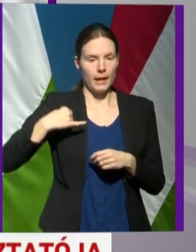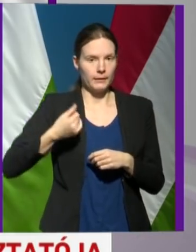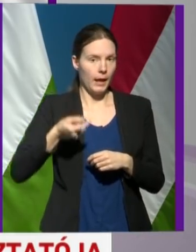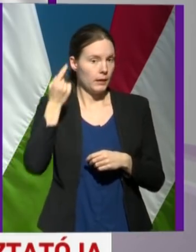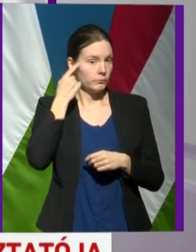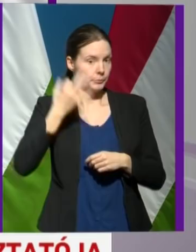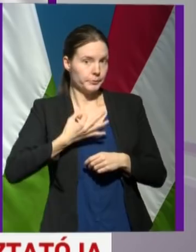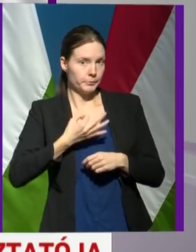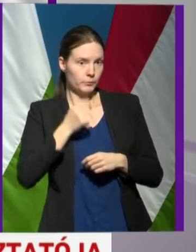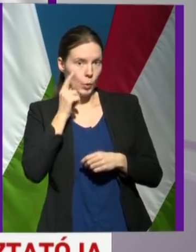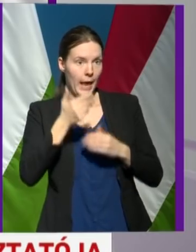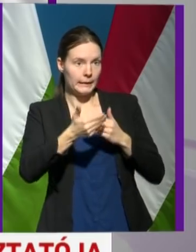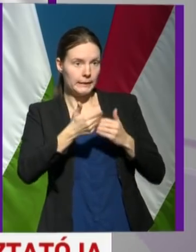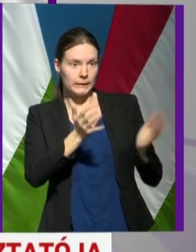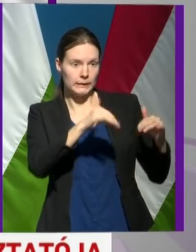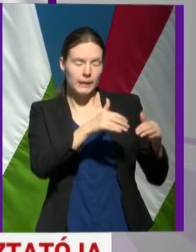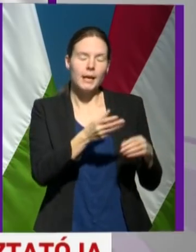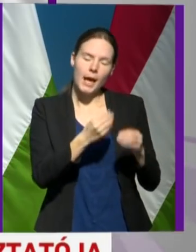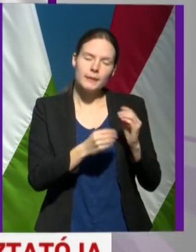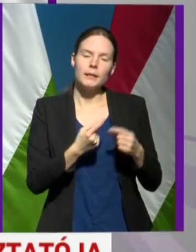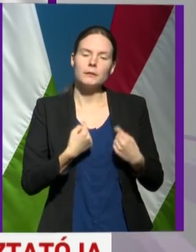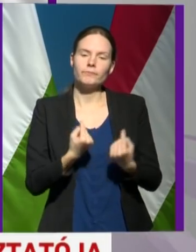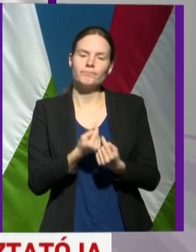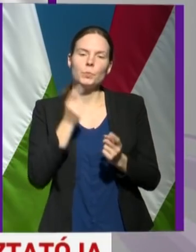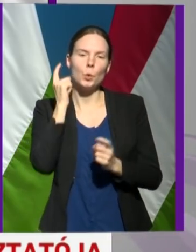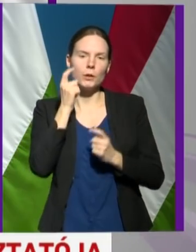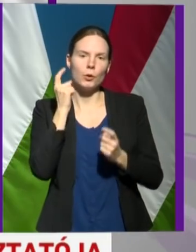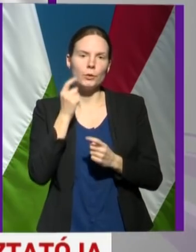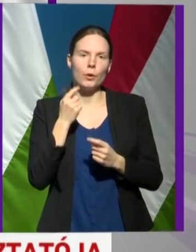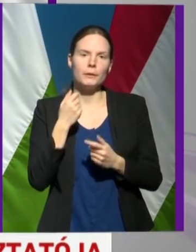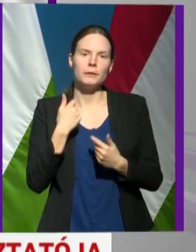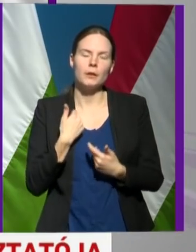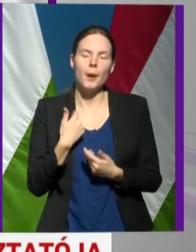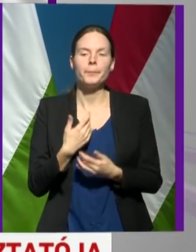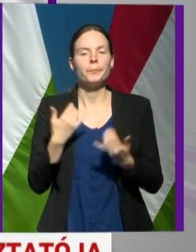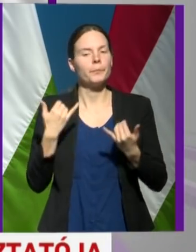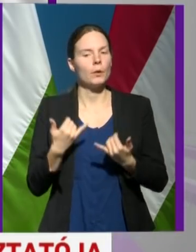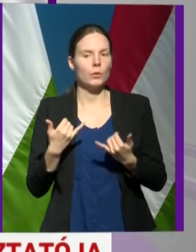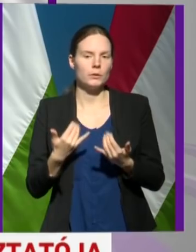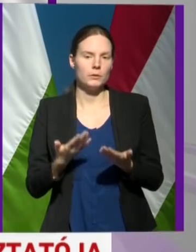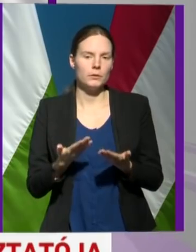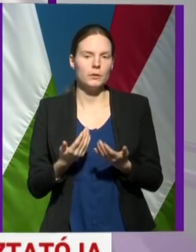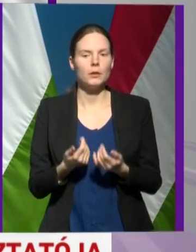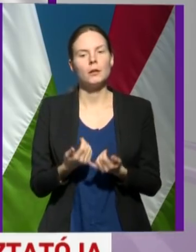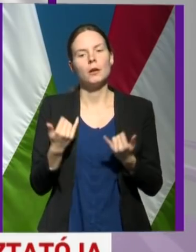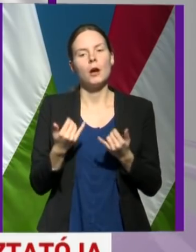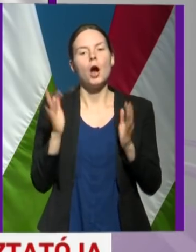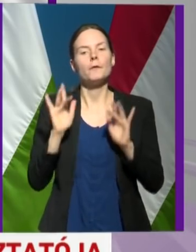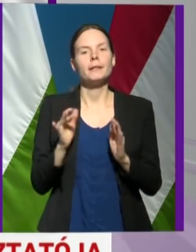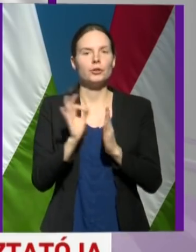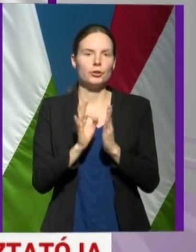hírt megkaptuk, ezért úgy gondoltam, hogy a naprakész adatok